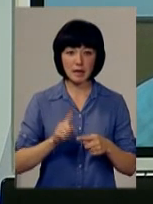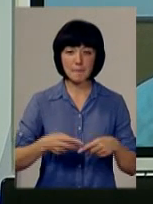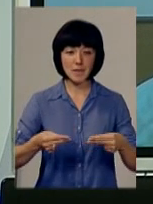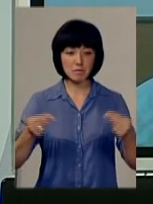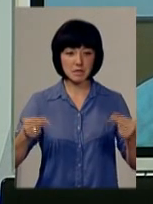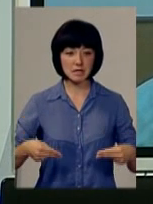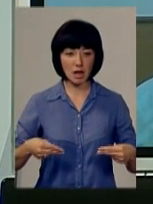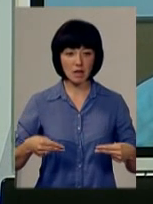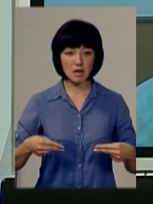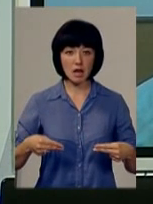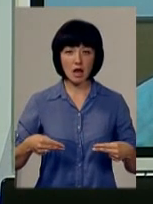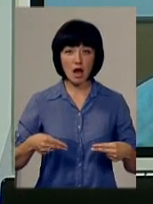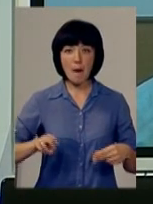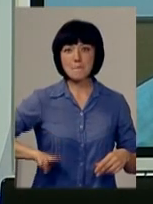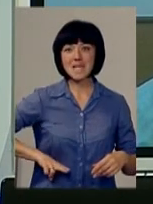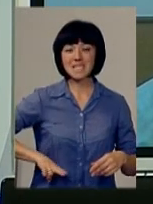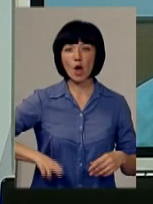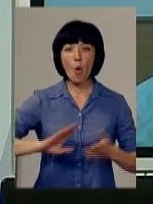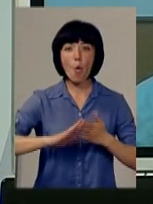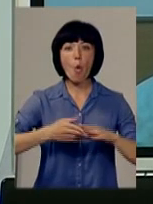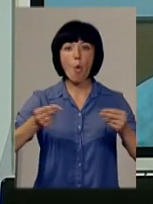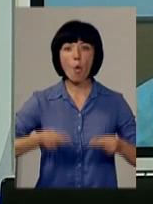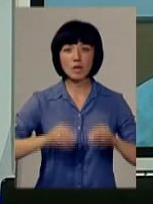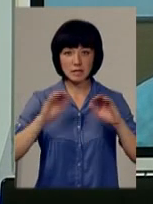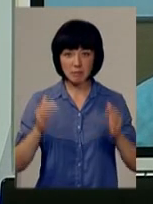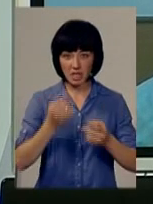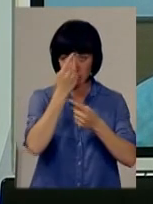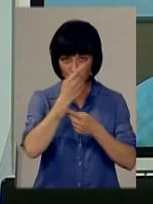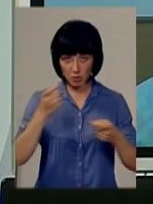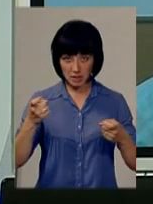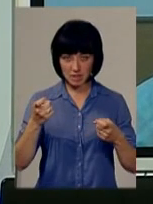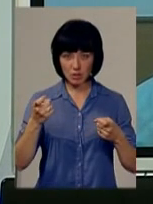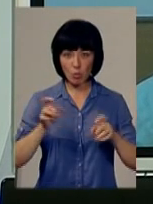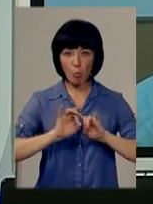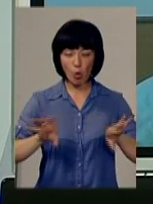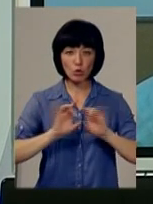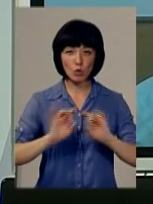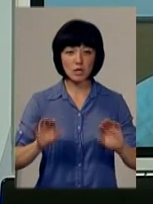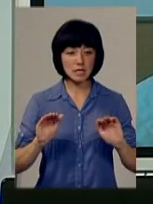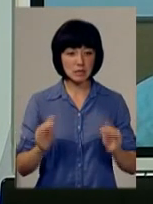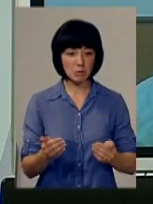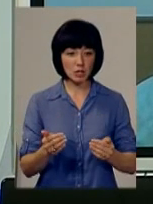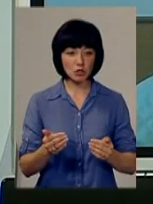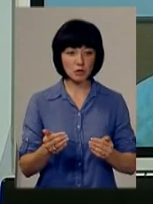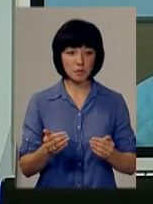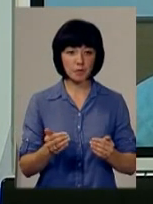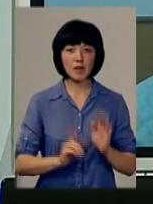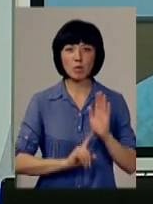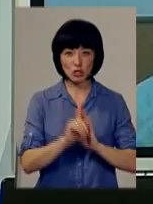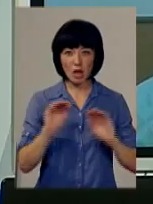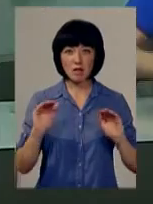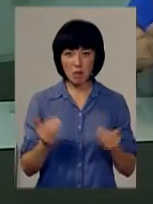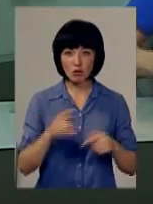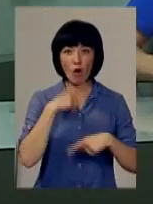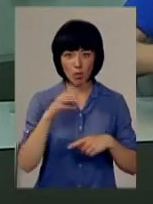підписання відповідних Мінських угод, якби, зменшення інформаційному потоці, зменшення... Тобто, почали менше